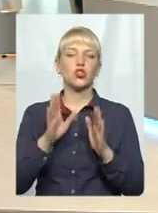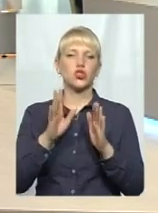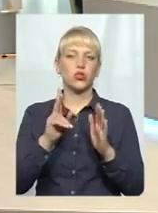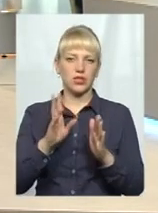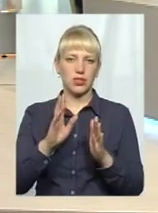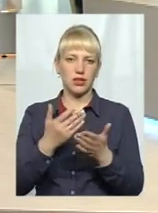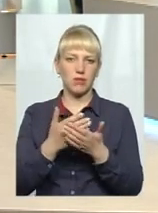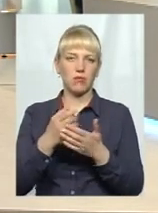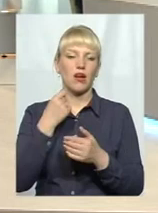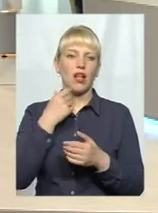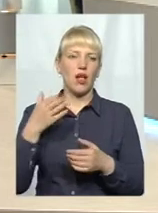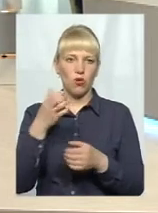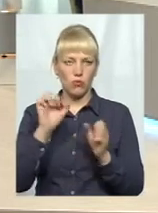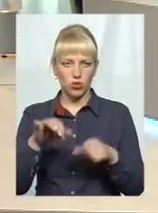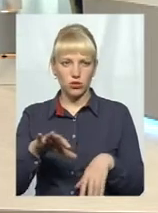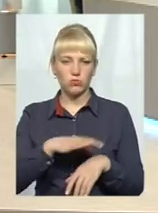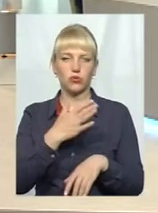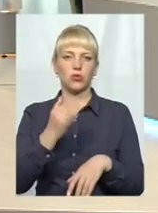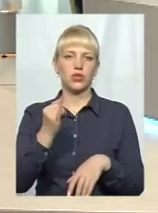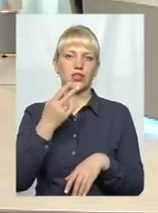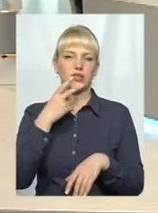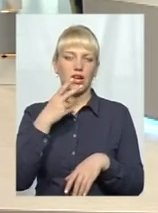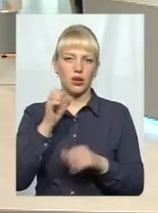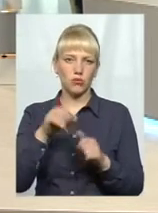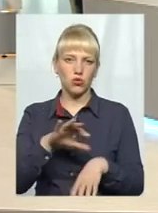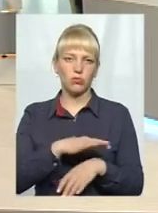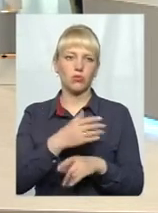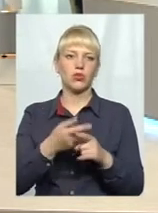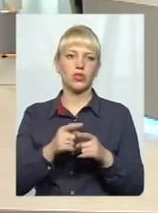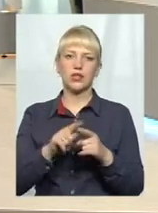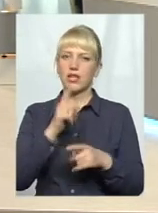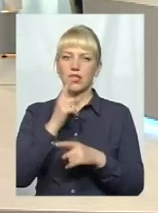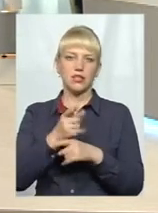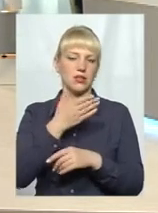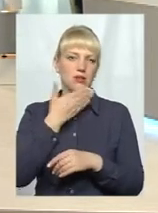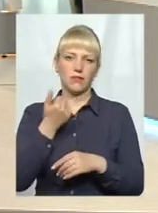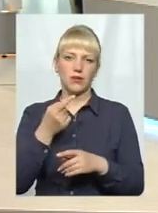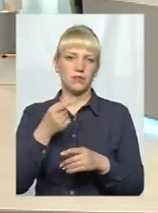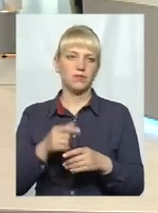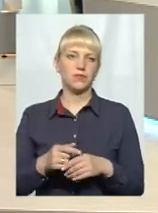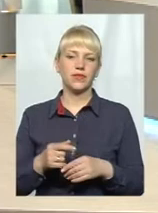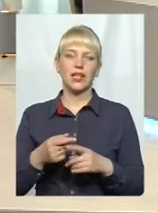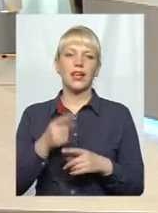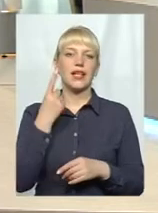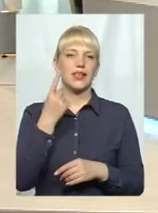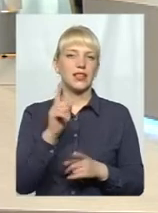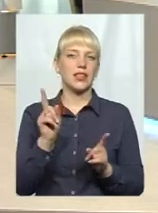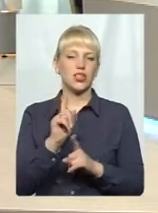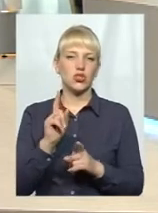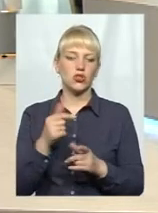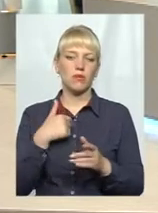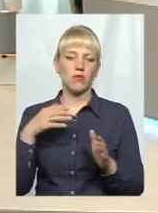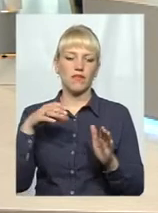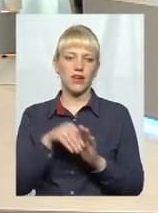це може бути і алкоголь, і цигарки, тобто ми під цю закладу. Так, не забороняли ми в центрі. Єдине, що ми ввели